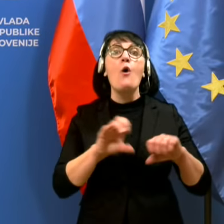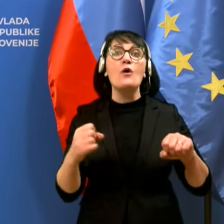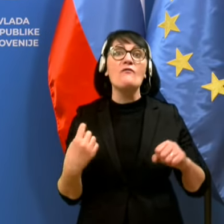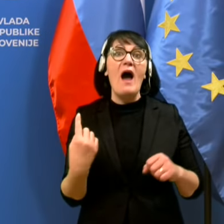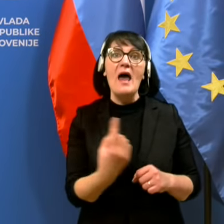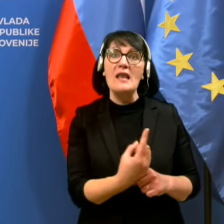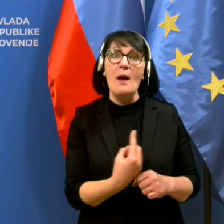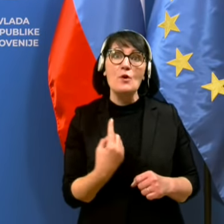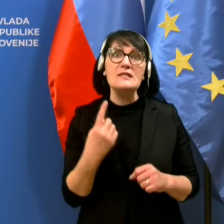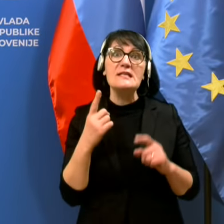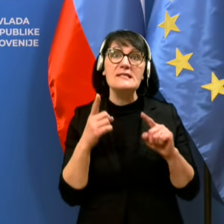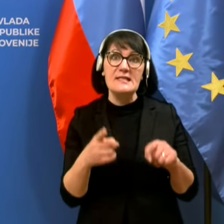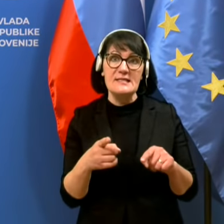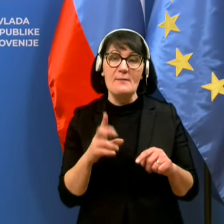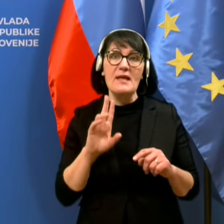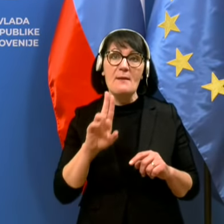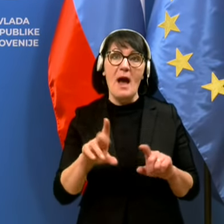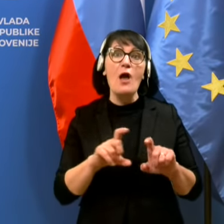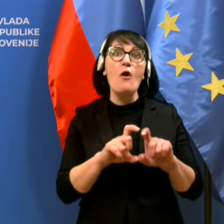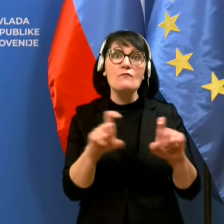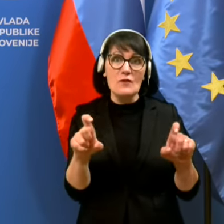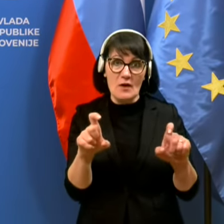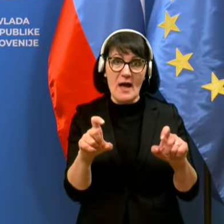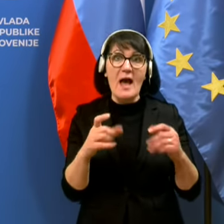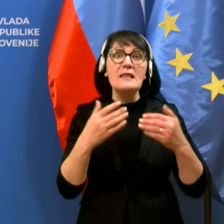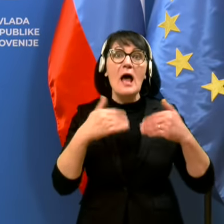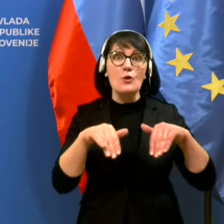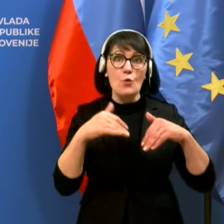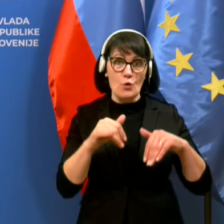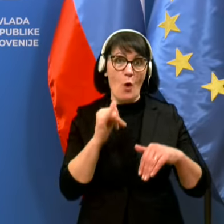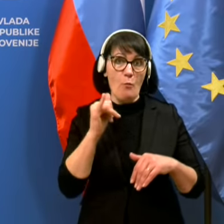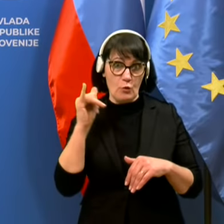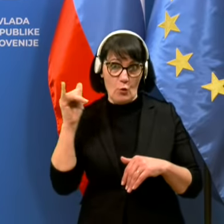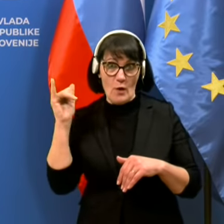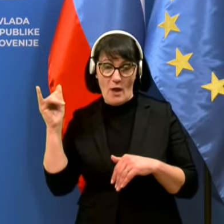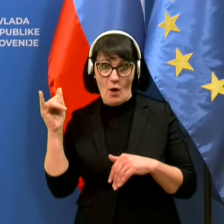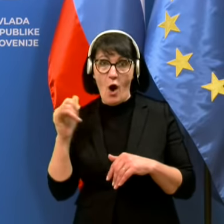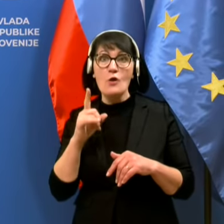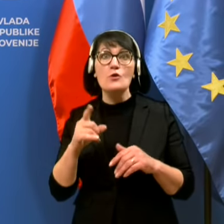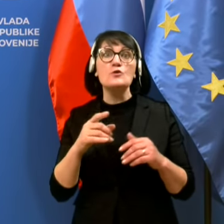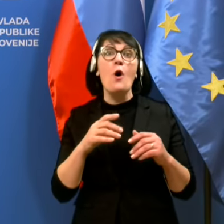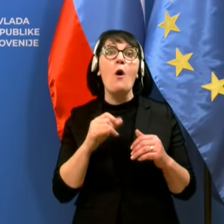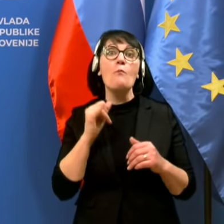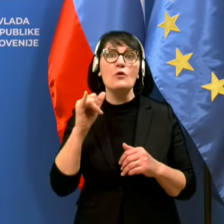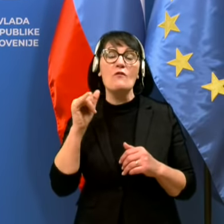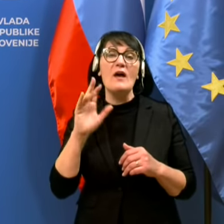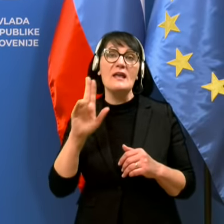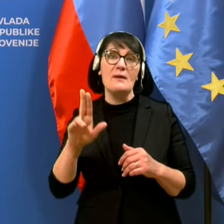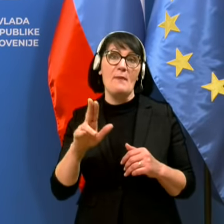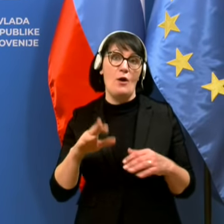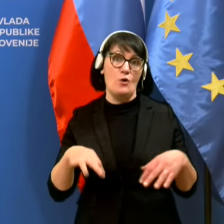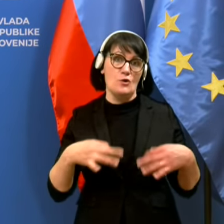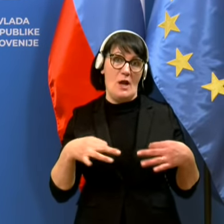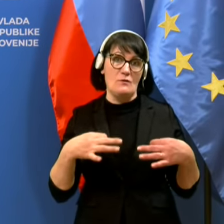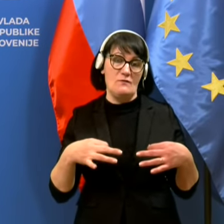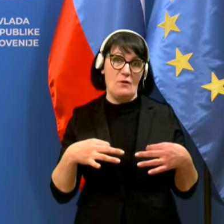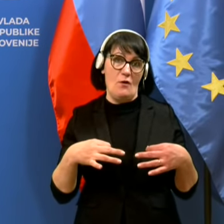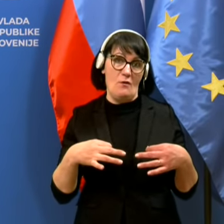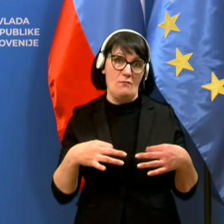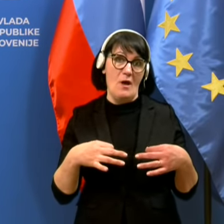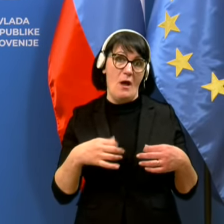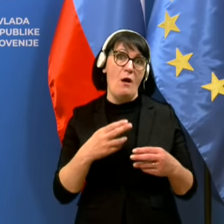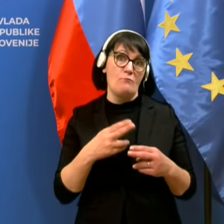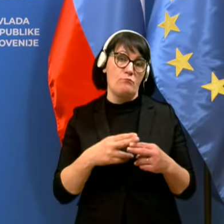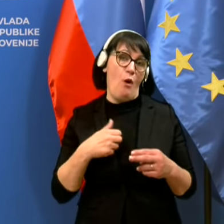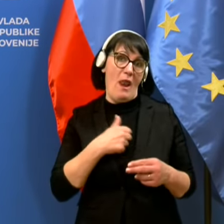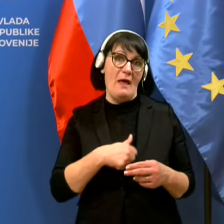seveda s tistimi, ki imajo razloh, da nujno potujejo. To so potovanja, ki imajo zdravstveno indikacijo, to so